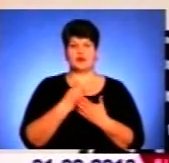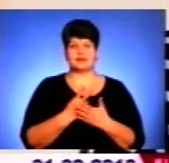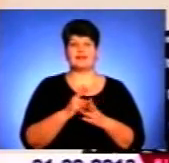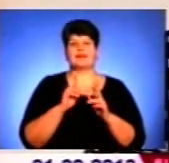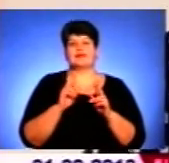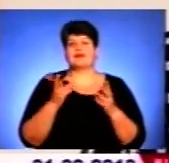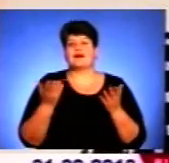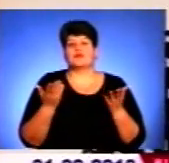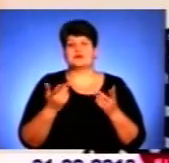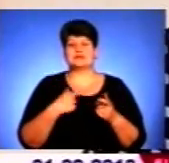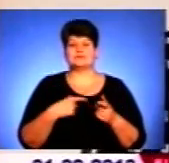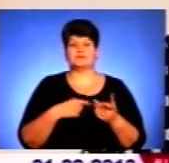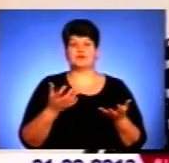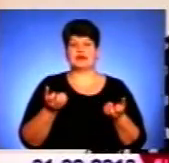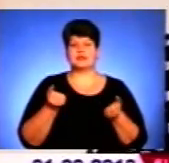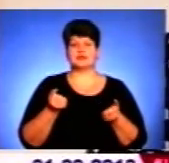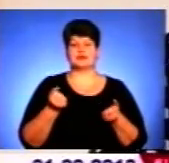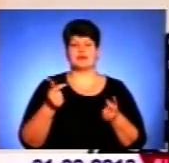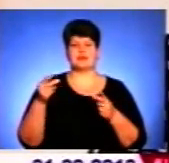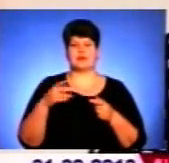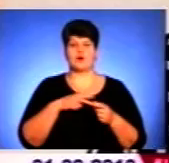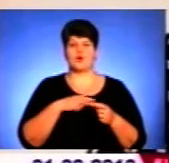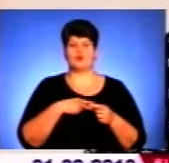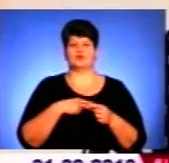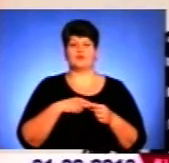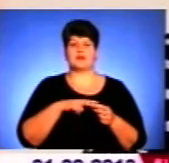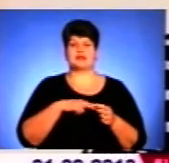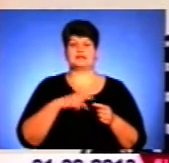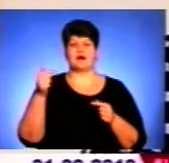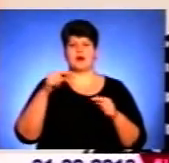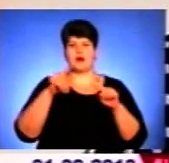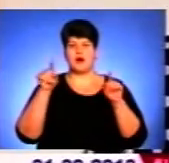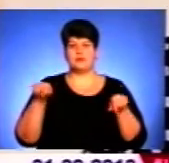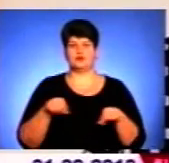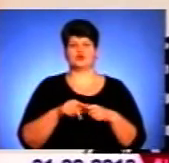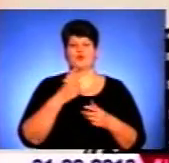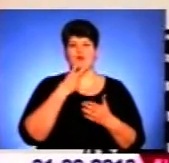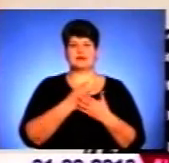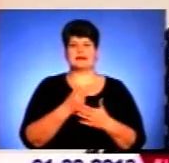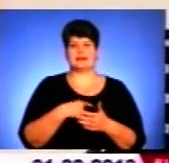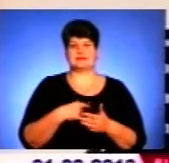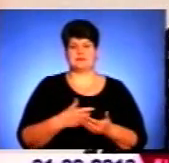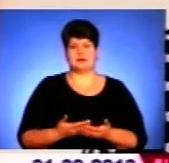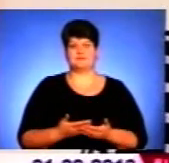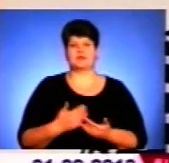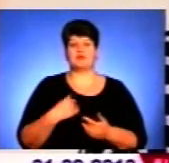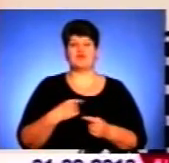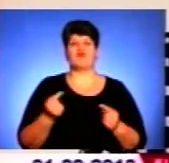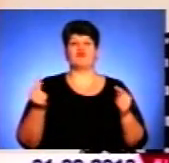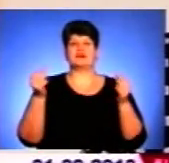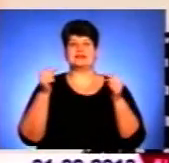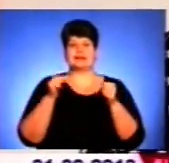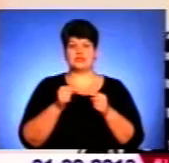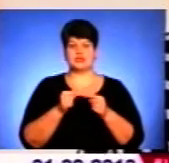якось одержали якісь нагороди, приз, грамоту за те, що вони все-таки показали себе. Ми визначаємо, так би